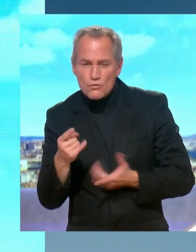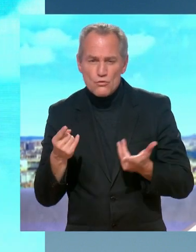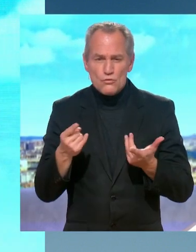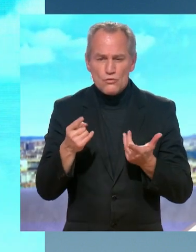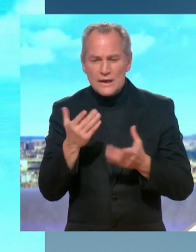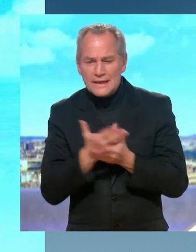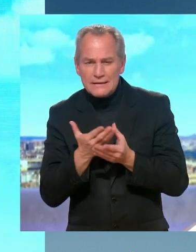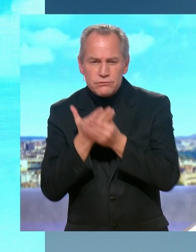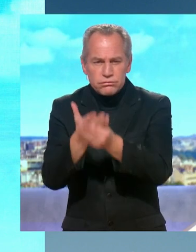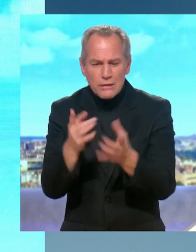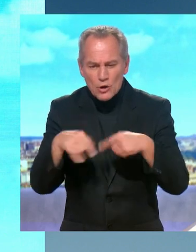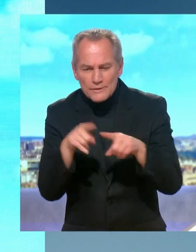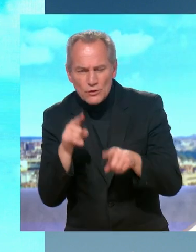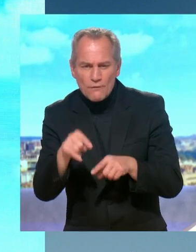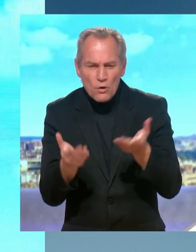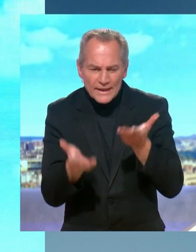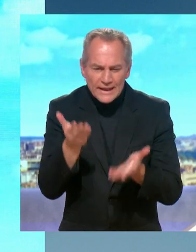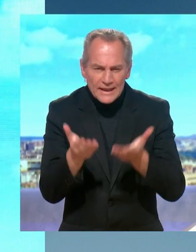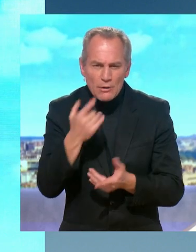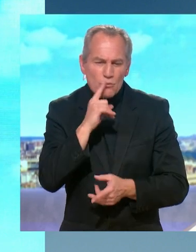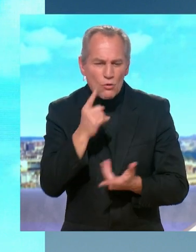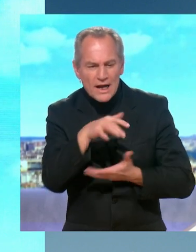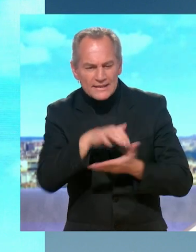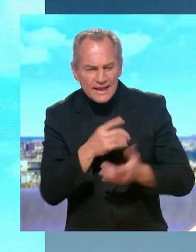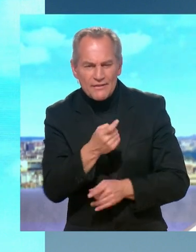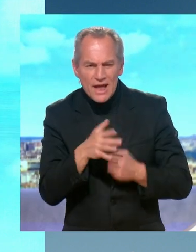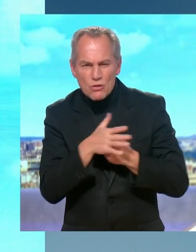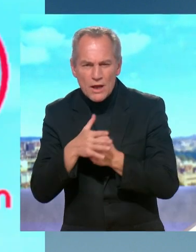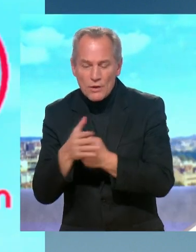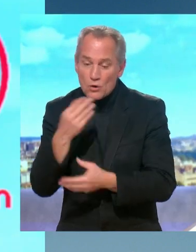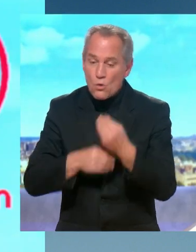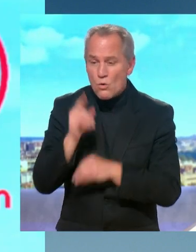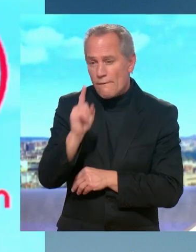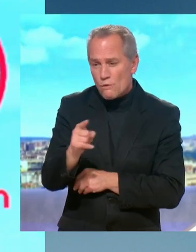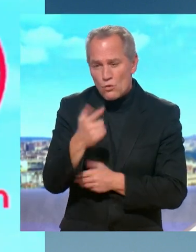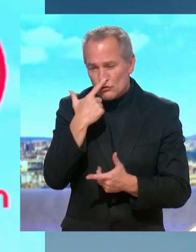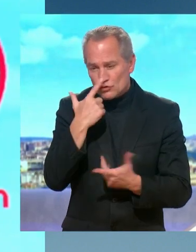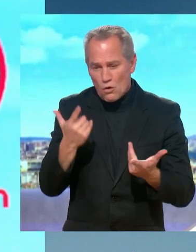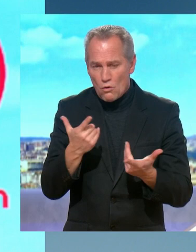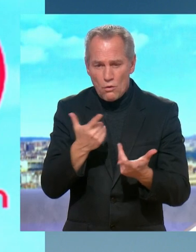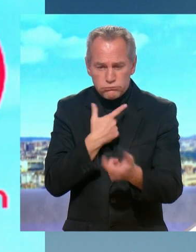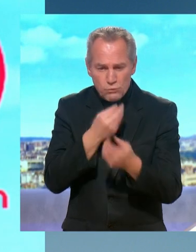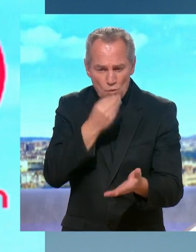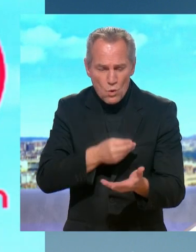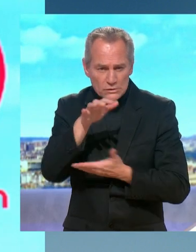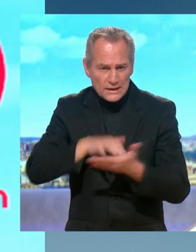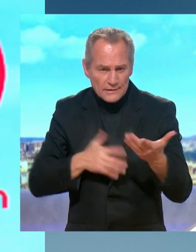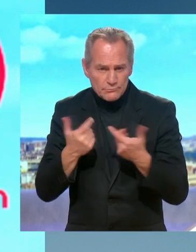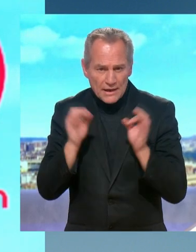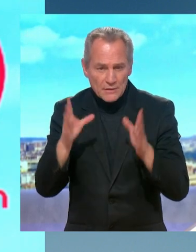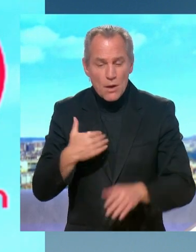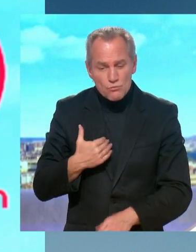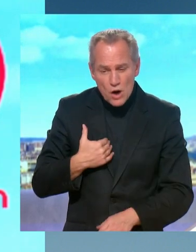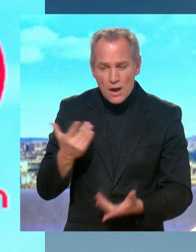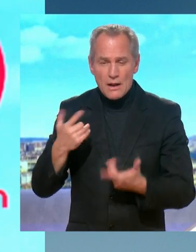ou est-ce que se penchant clairement vers la droite et le texte sorti du Sénat vous conviennent ? – D'abord, j une pensée pour Olivier Dussopt, évidemment, et je travaille avec lui depuis